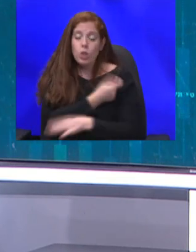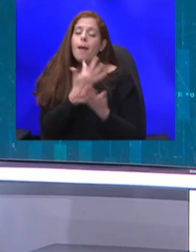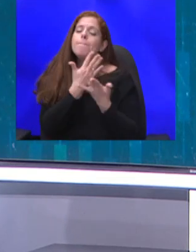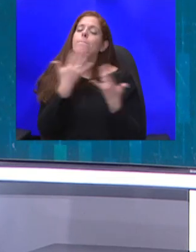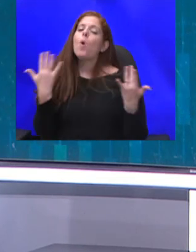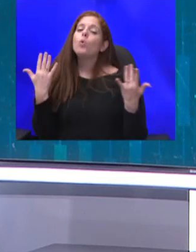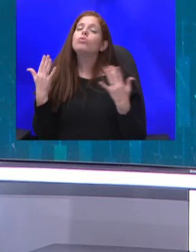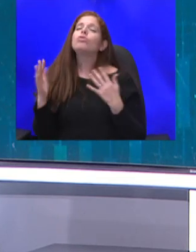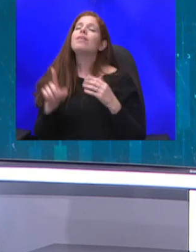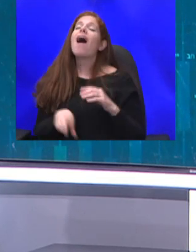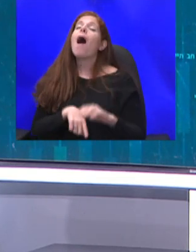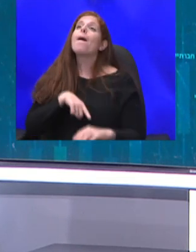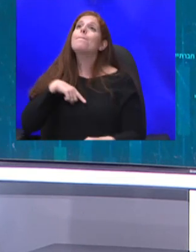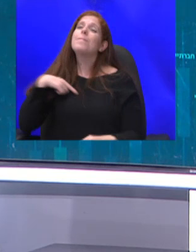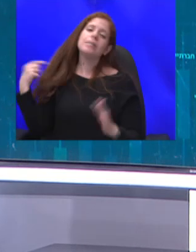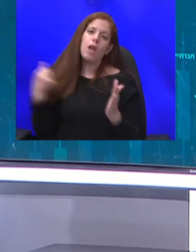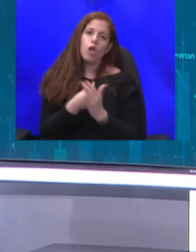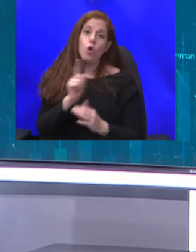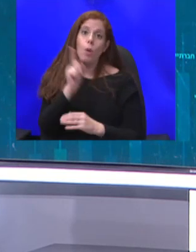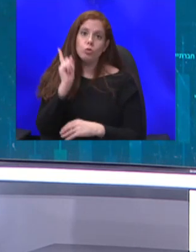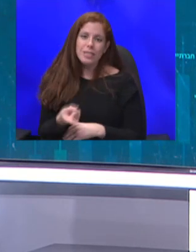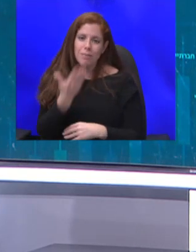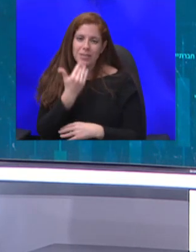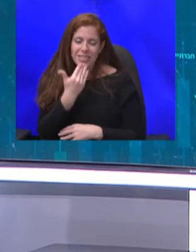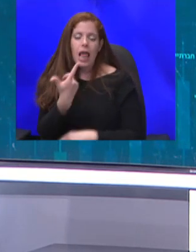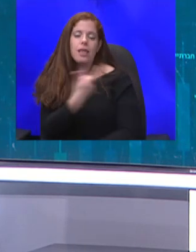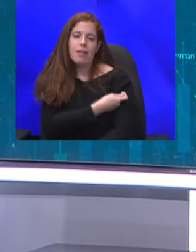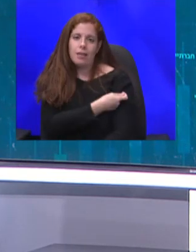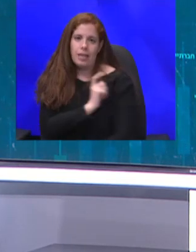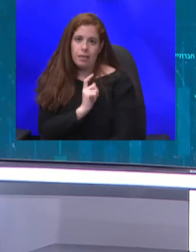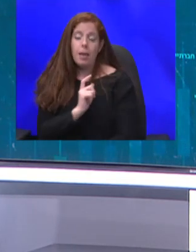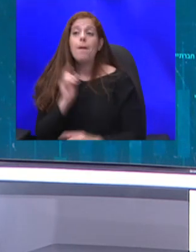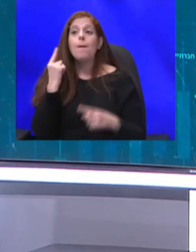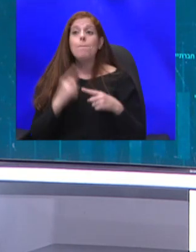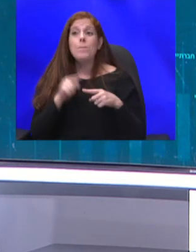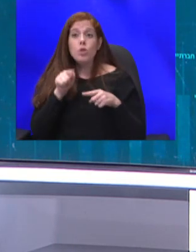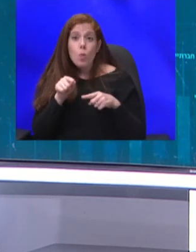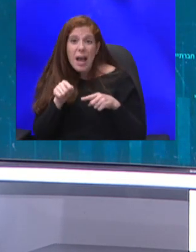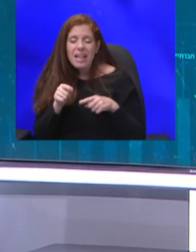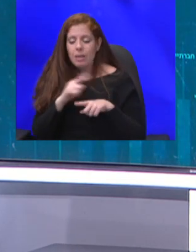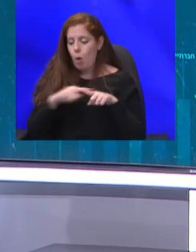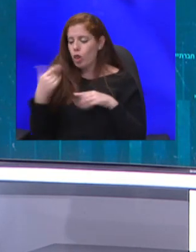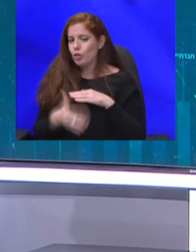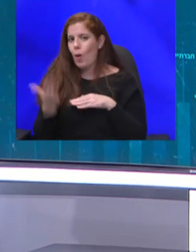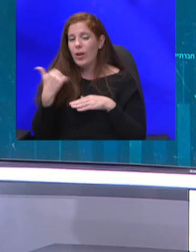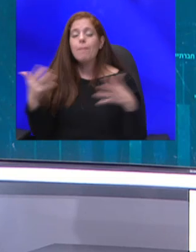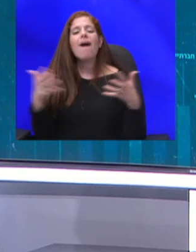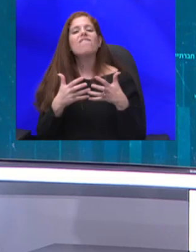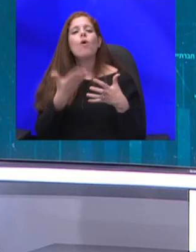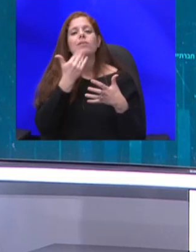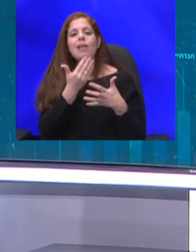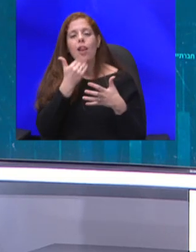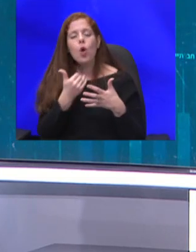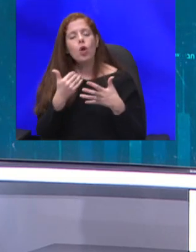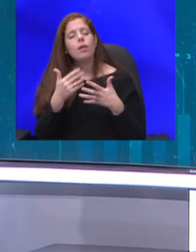עד שכל מי שצריך בישראל יתחסן בדיוק בגלל זה בחודשים האחרונים חברות טכנולוגיה ישראליות מרגזות מאמצים בפיתוחי